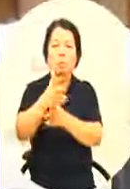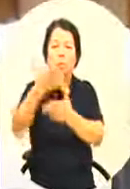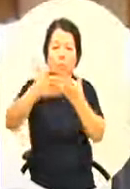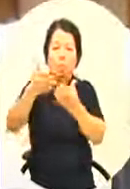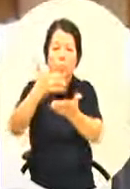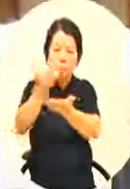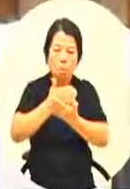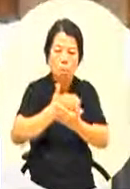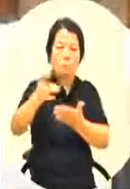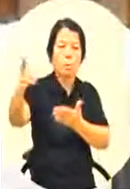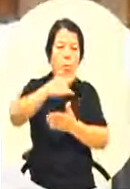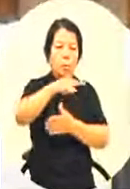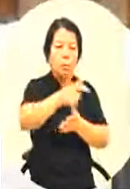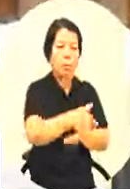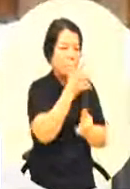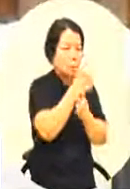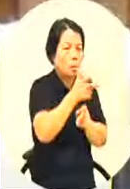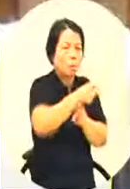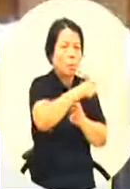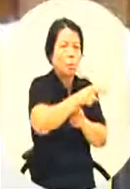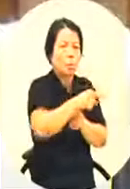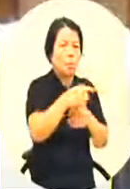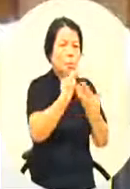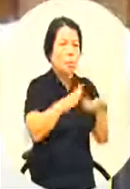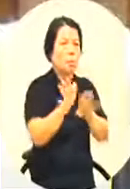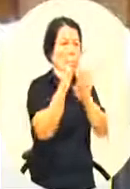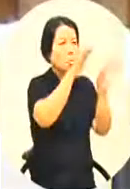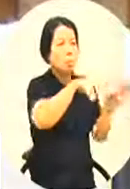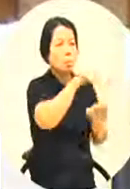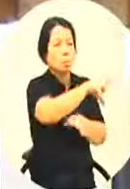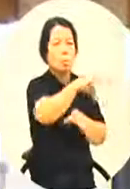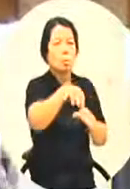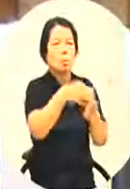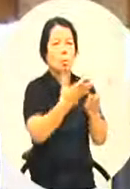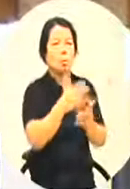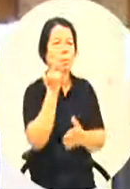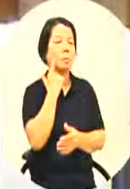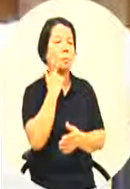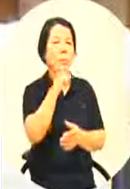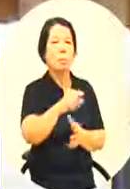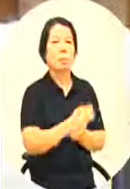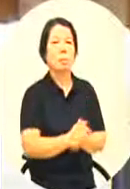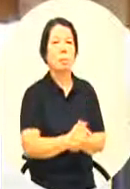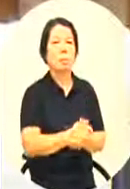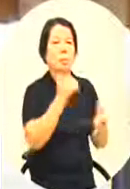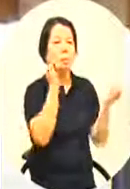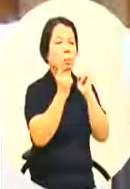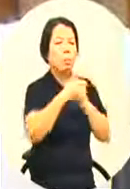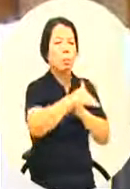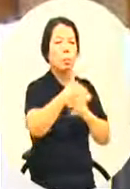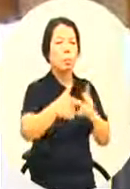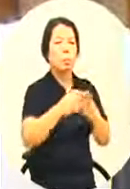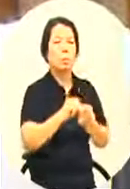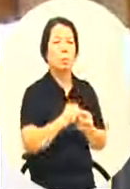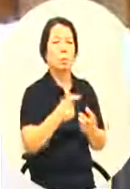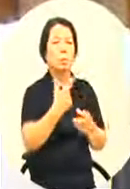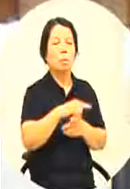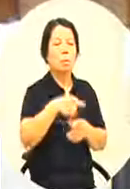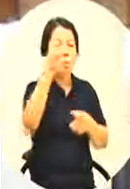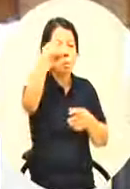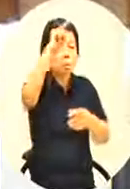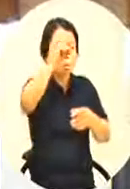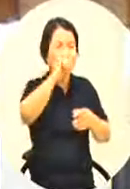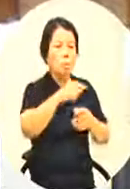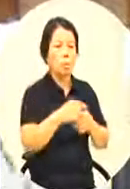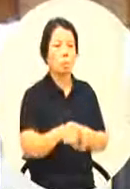台湾来高雄来拍摄场景高雄有很多很美丽的场景我们的左营的古山我们的左营的古城然后我们的